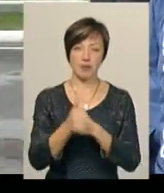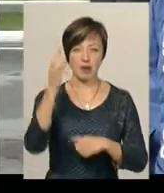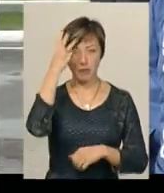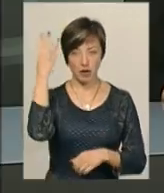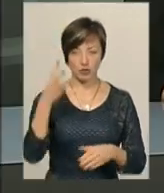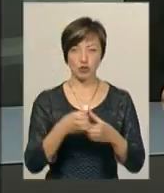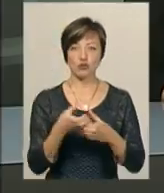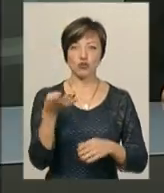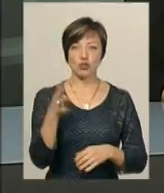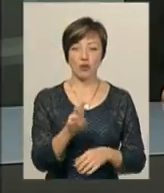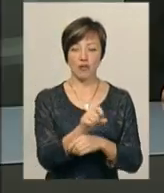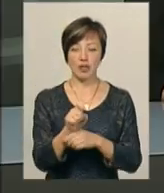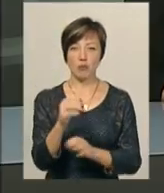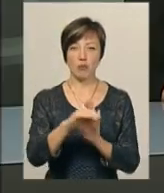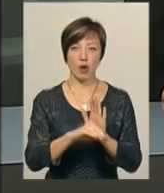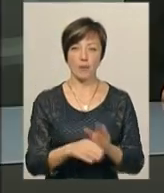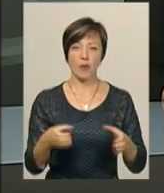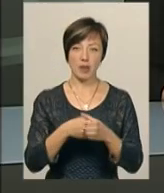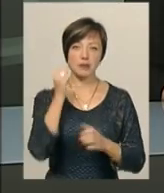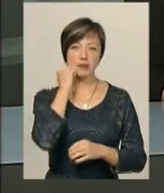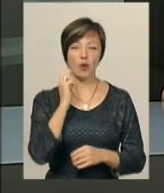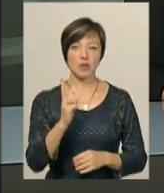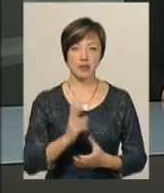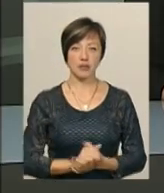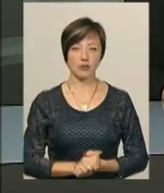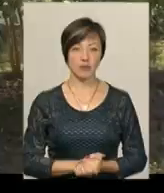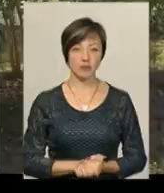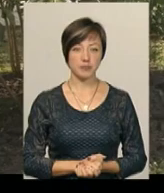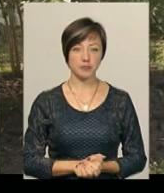хмельничан у чотирьох видах програми та команда Старо-Костянтинова.